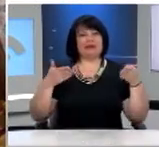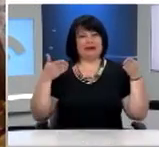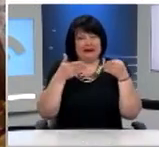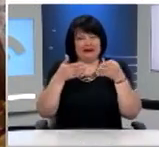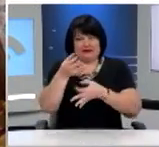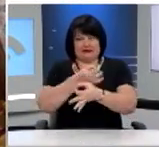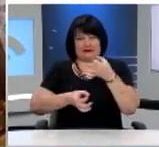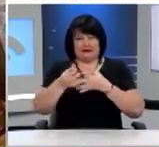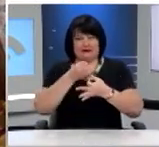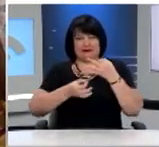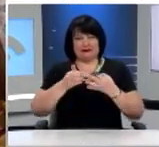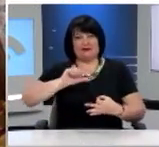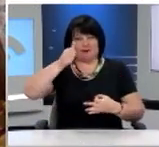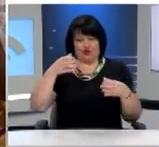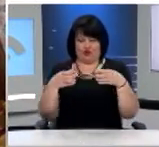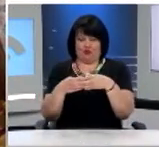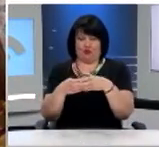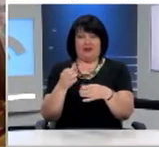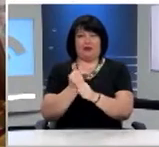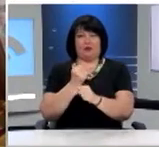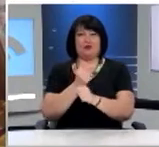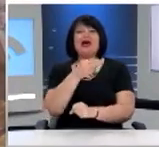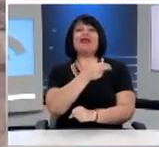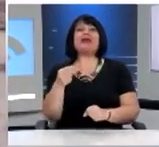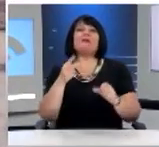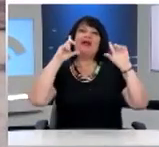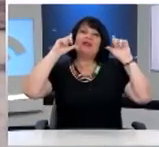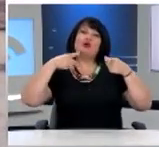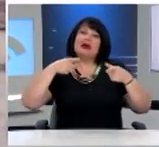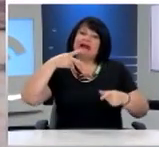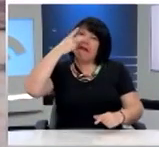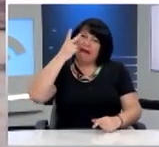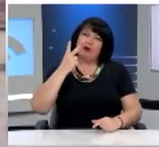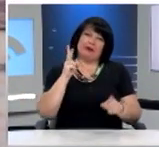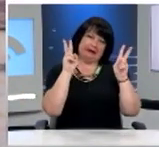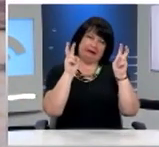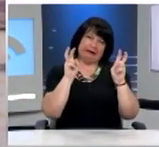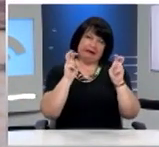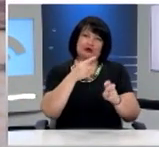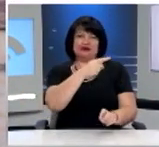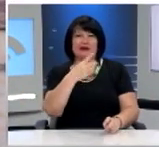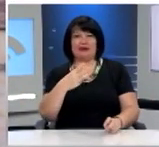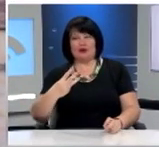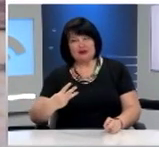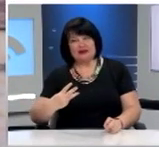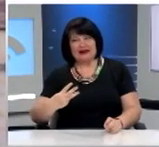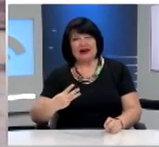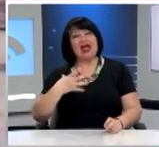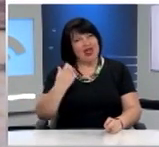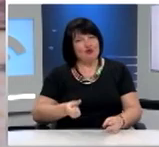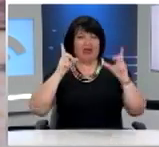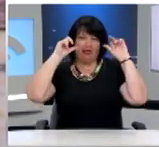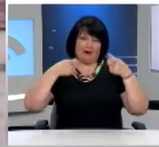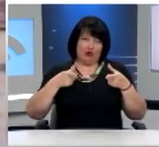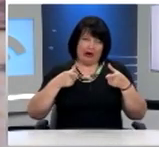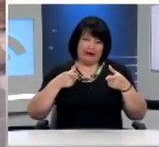Αγορητής της πρώτης ομάδας εργασίας με θέμα δημοκρατία-δικαιώματα 1-2-3 έχουμε δημοκρατία